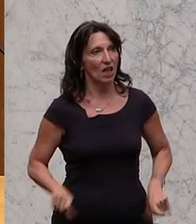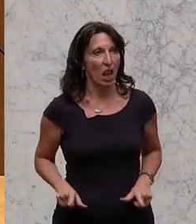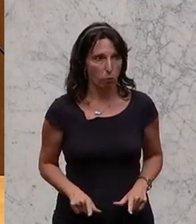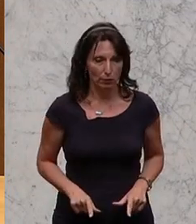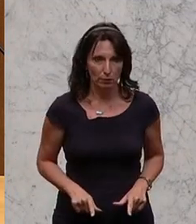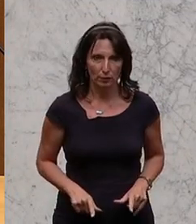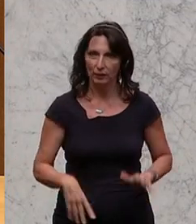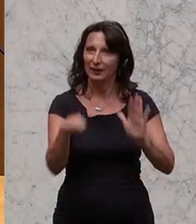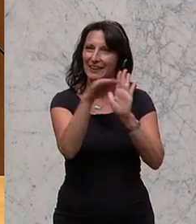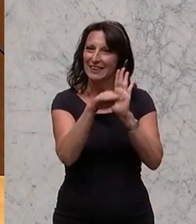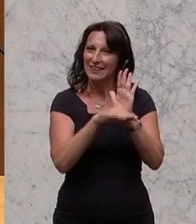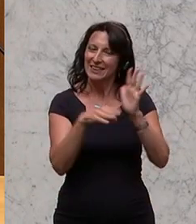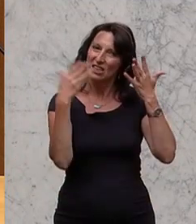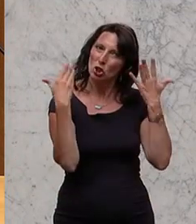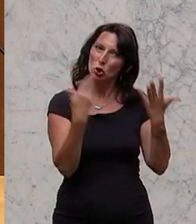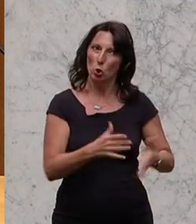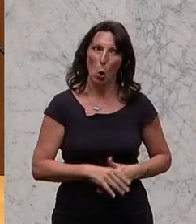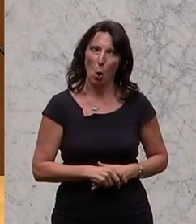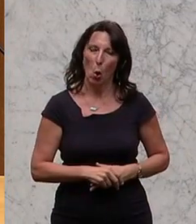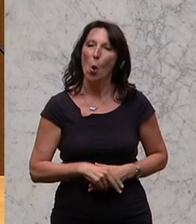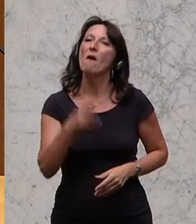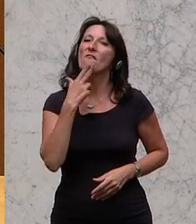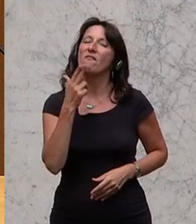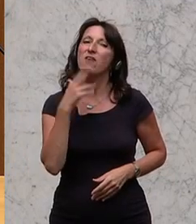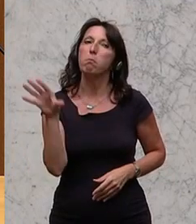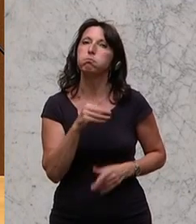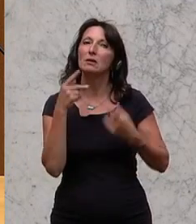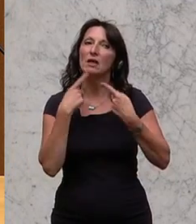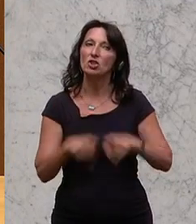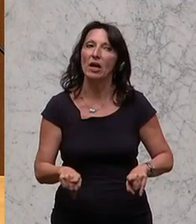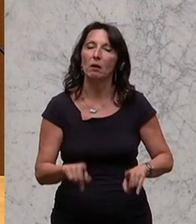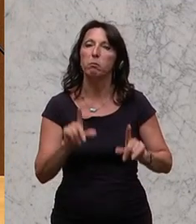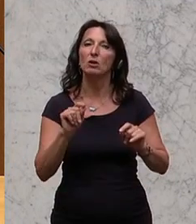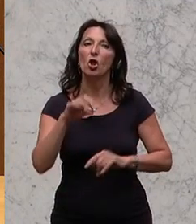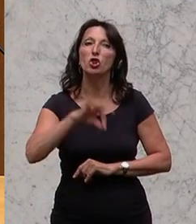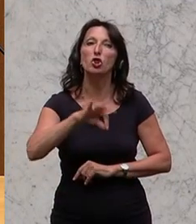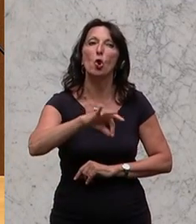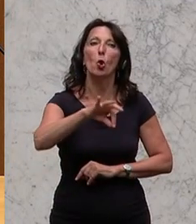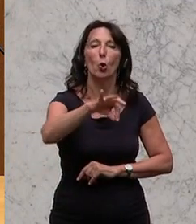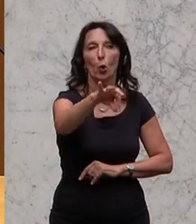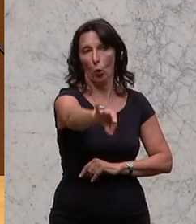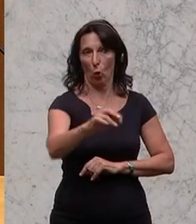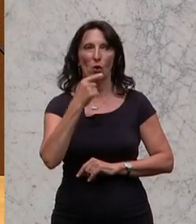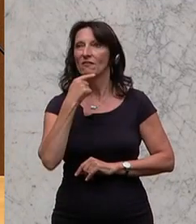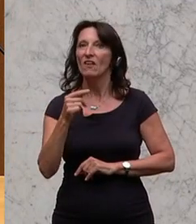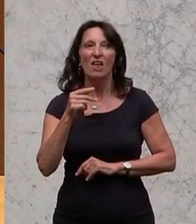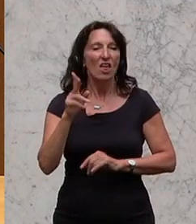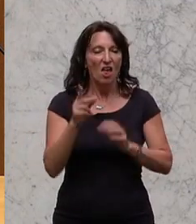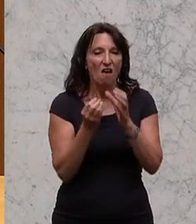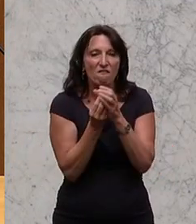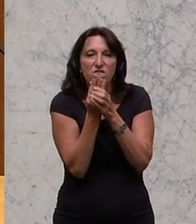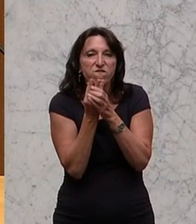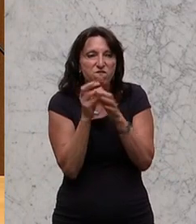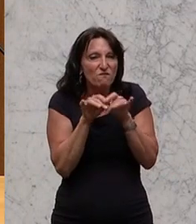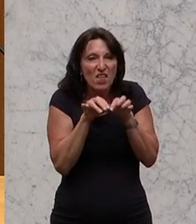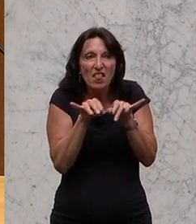Gesetz in dieser Form mitbeschließt, der ist der Dünger für den Filz in diesem Land. Weil die Parteipolitik